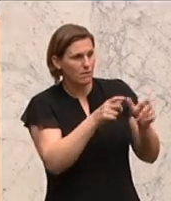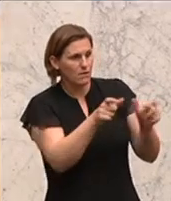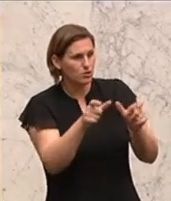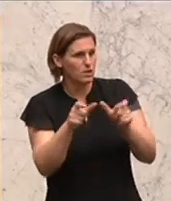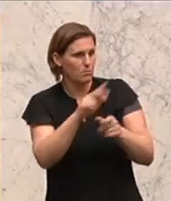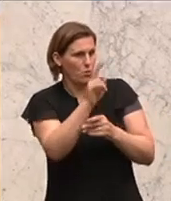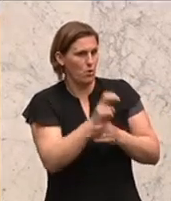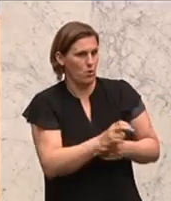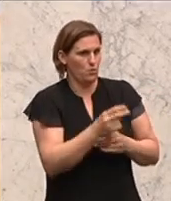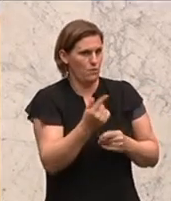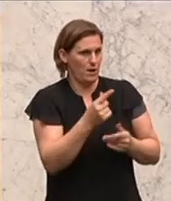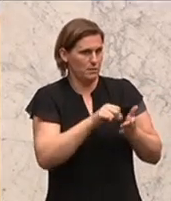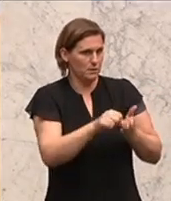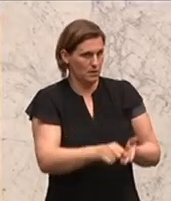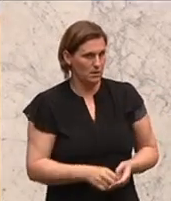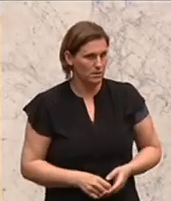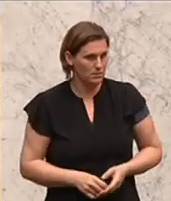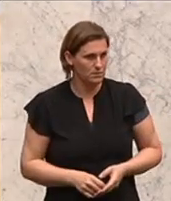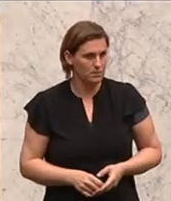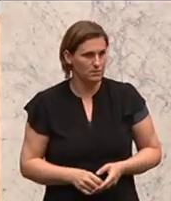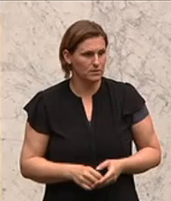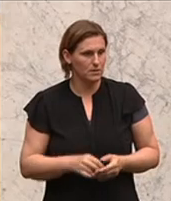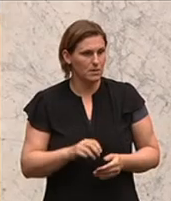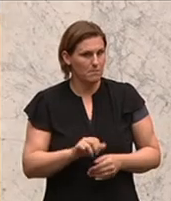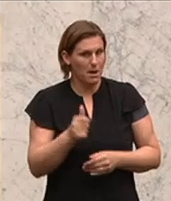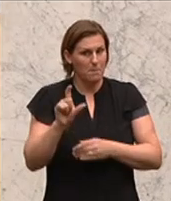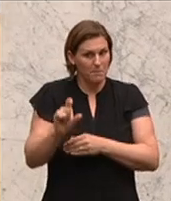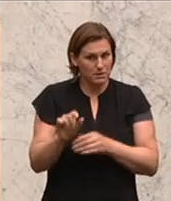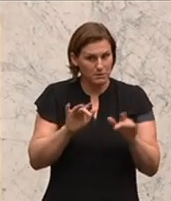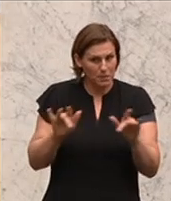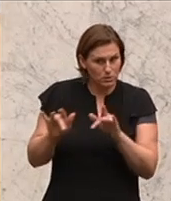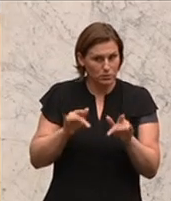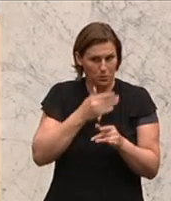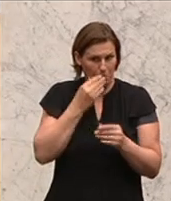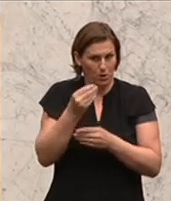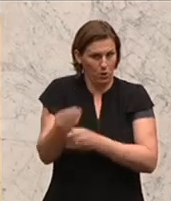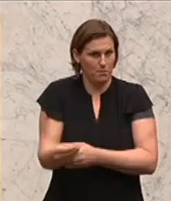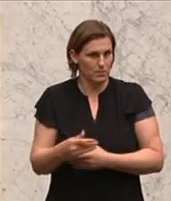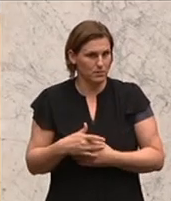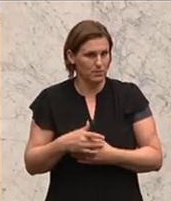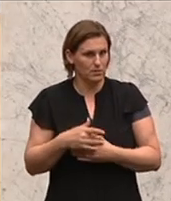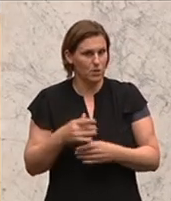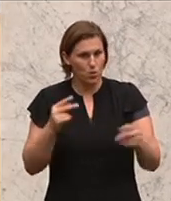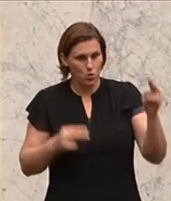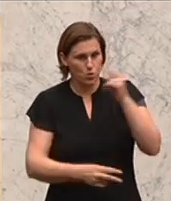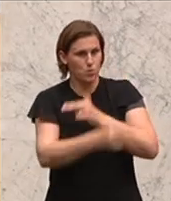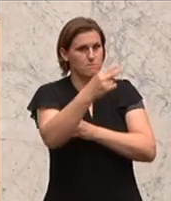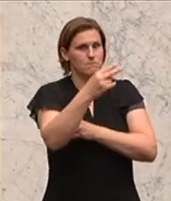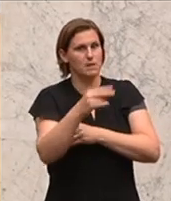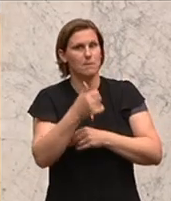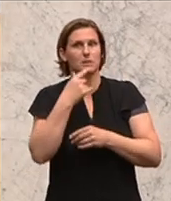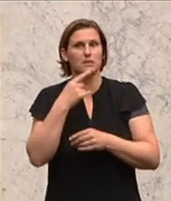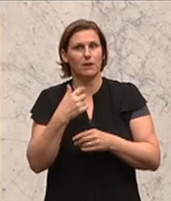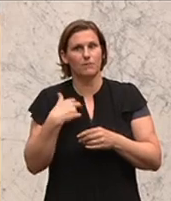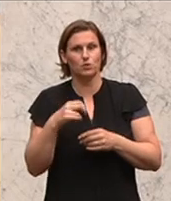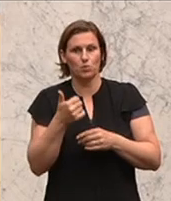Euros quer über den Kontinent finanziert. Es sind zu einem großen Teil die Mindestpensionisten. Sie verteilen also von unten nach oben und nicht, wie Sie es immer